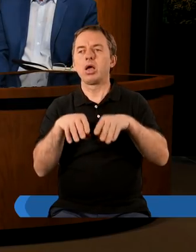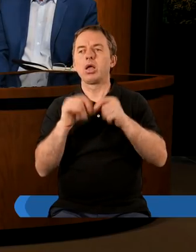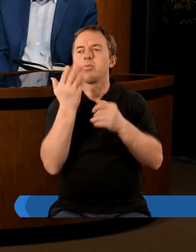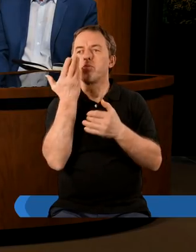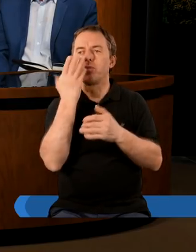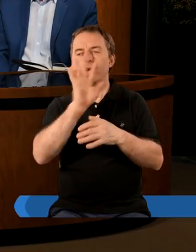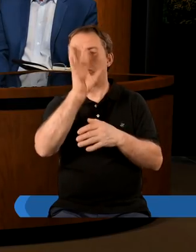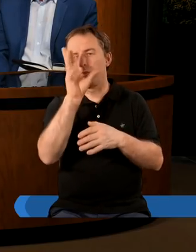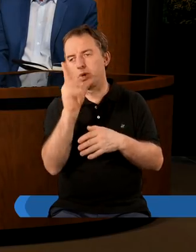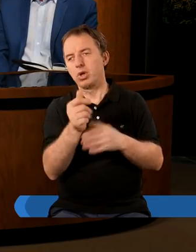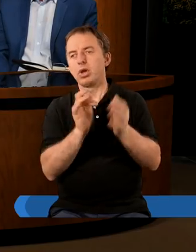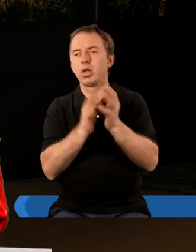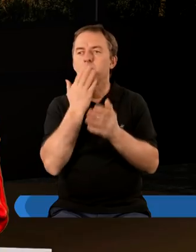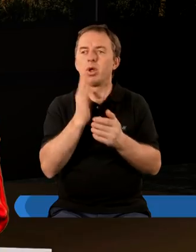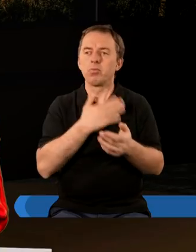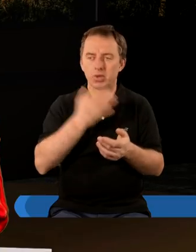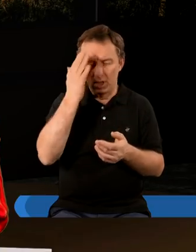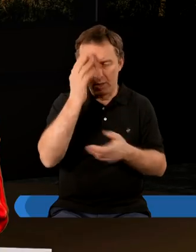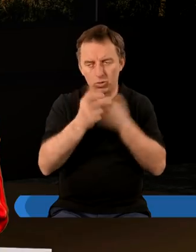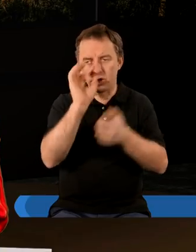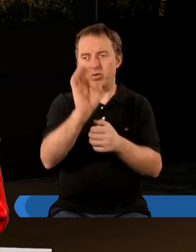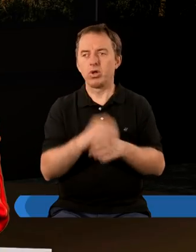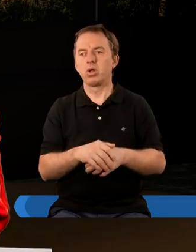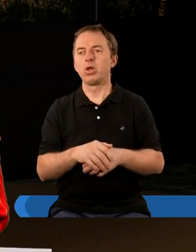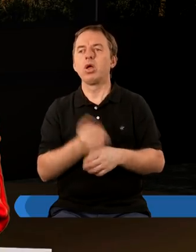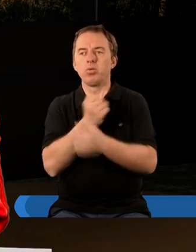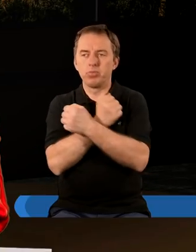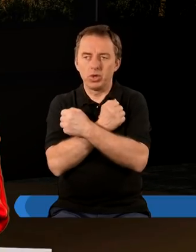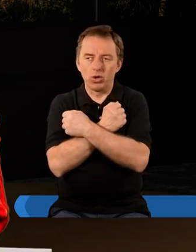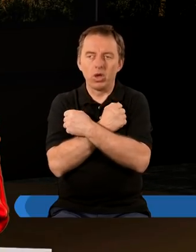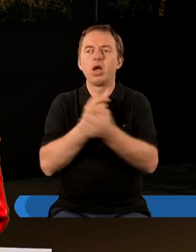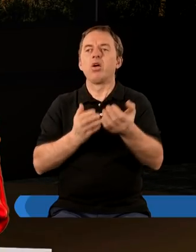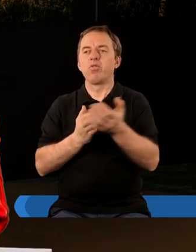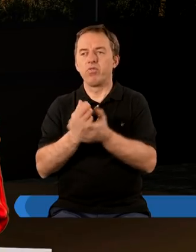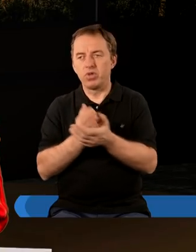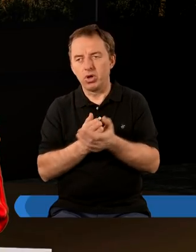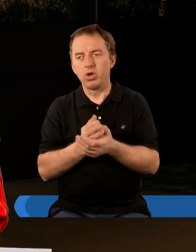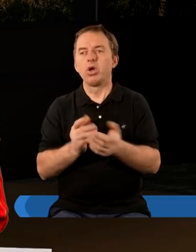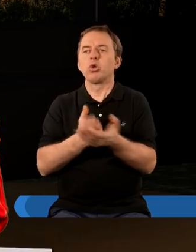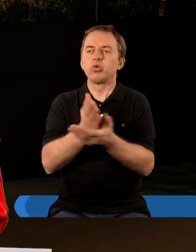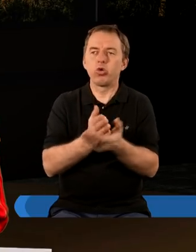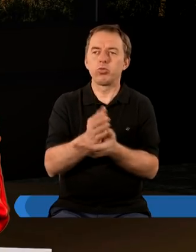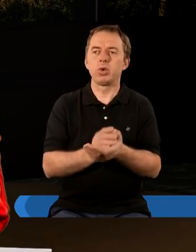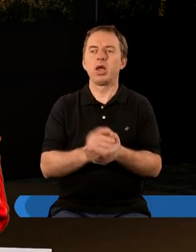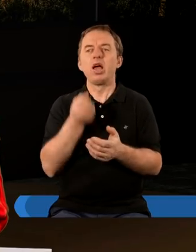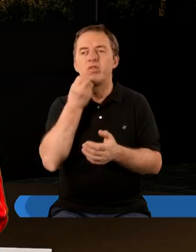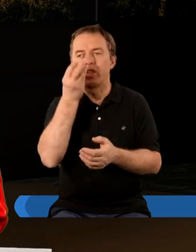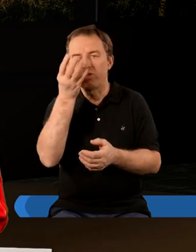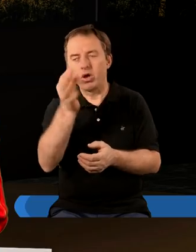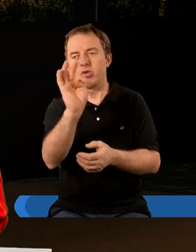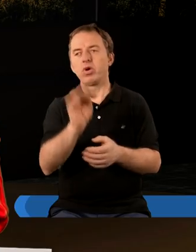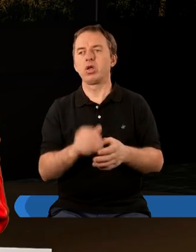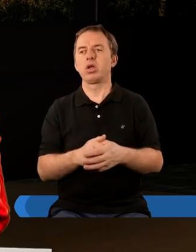bardzo pięknie, bo Jezus mówi znam uczynki Twoje i miłość, i wiary, i służbę, i